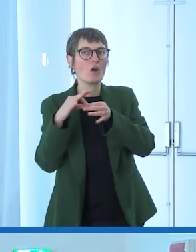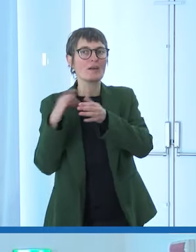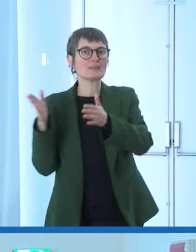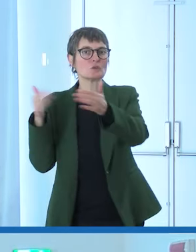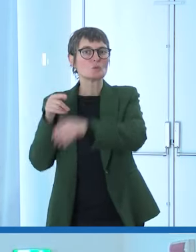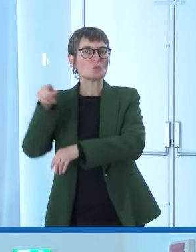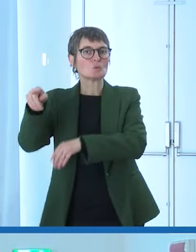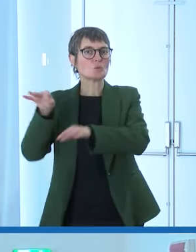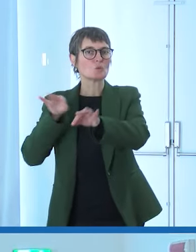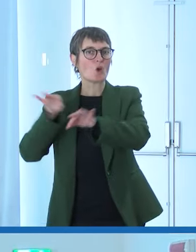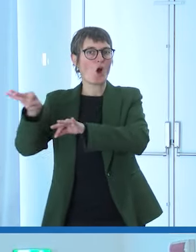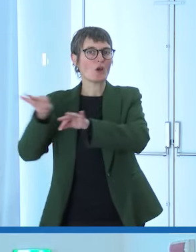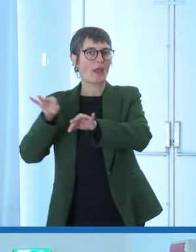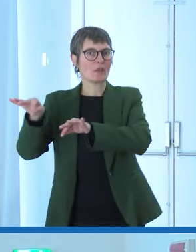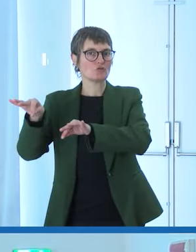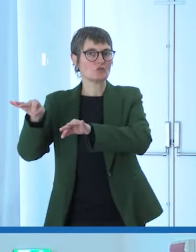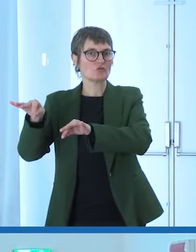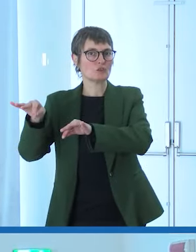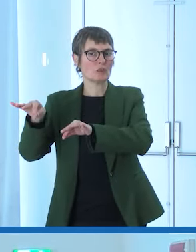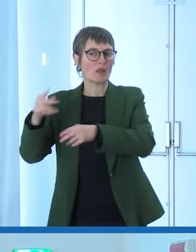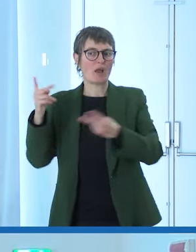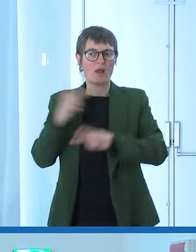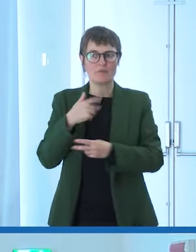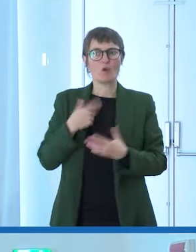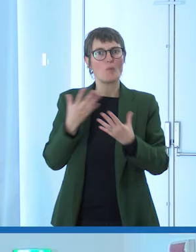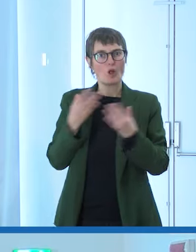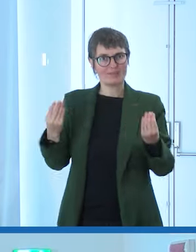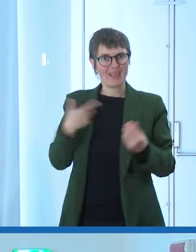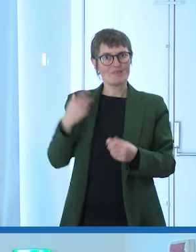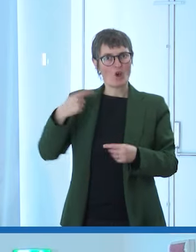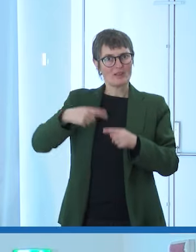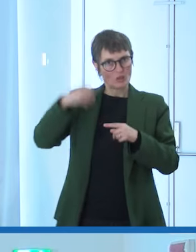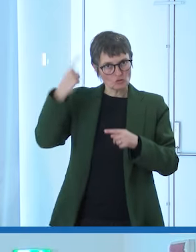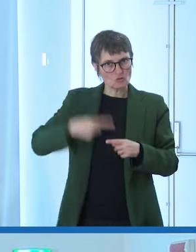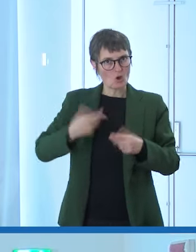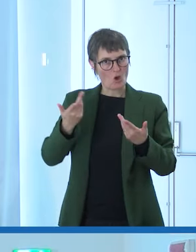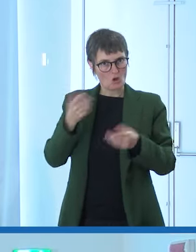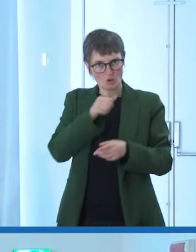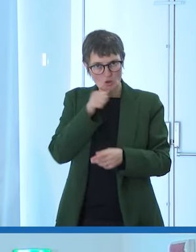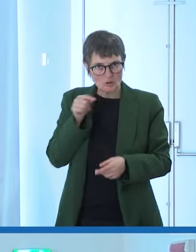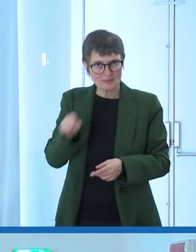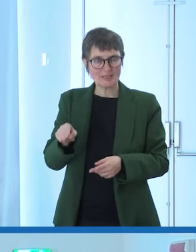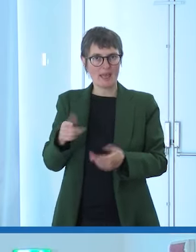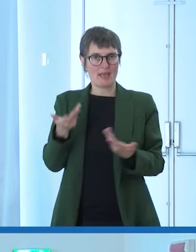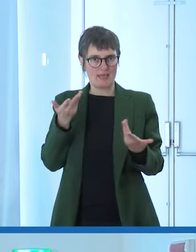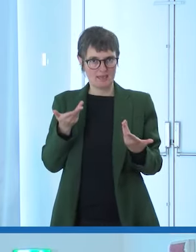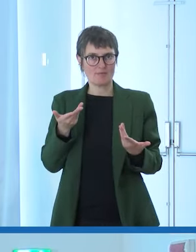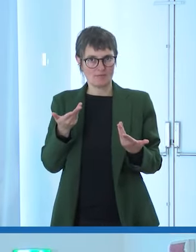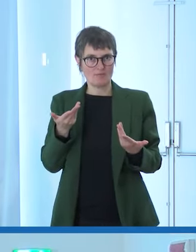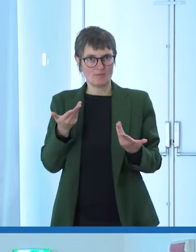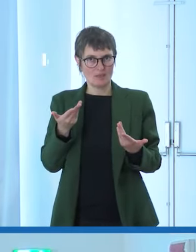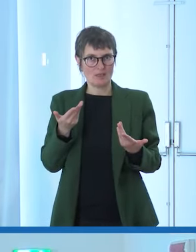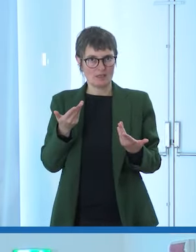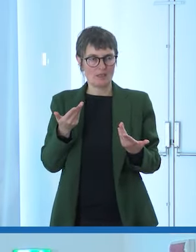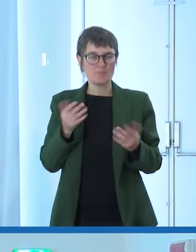volte al giorno quindi è anche una cosa particolarmente sfidante ma soprattutto appunto qual è